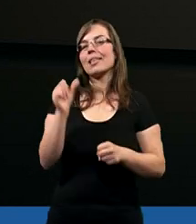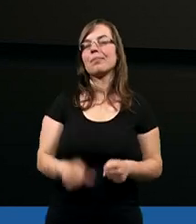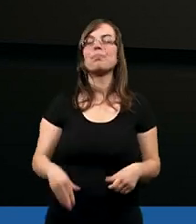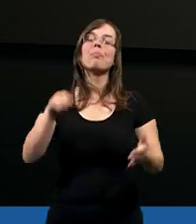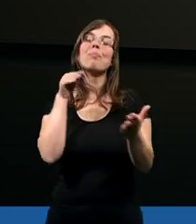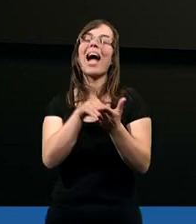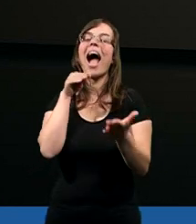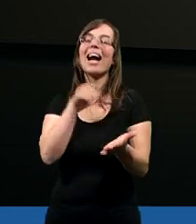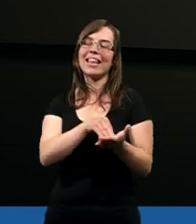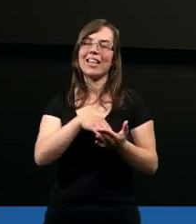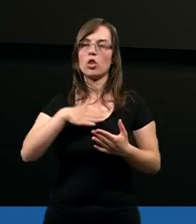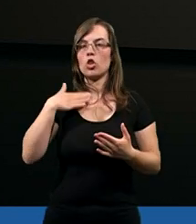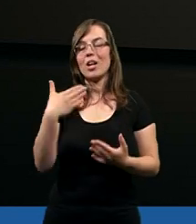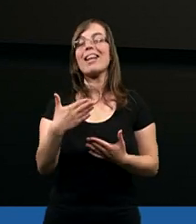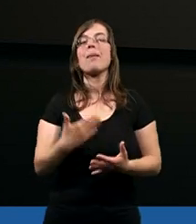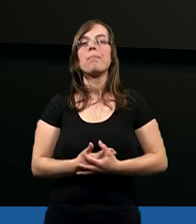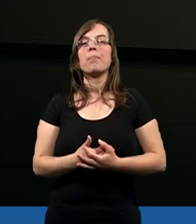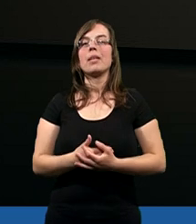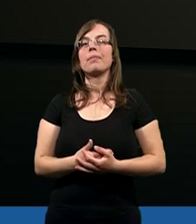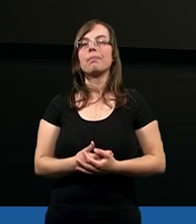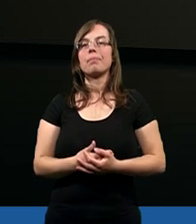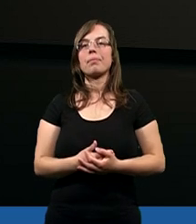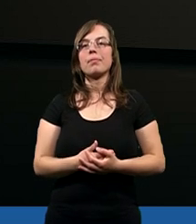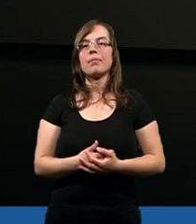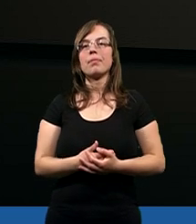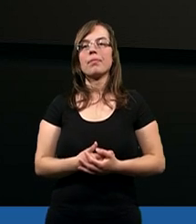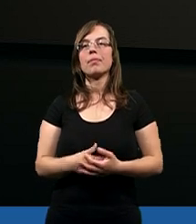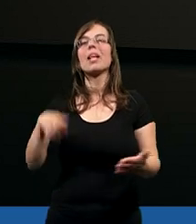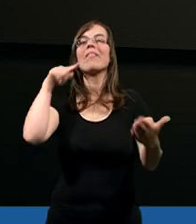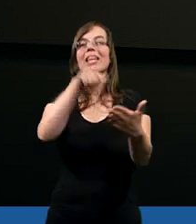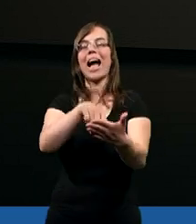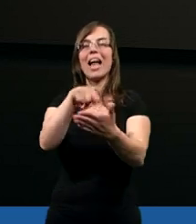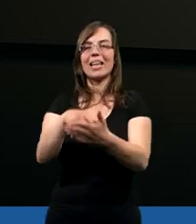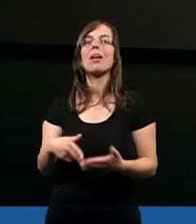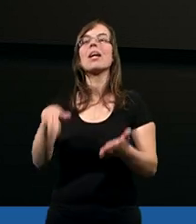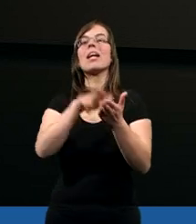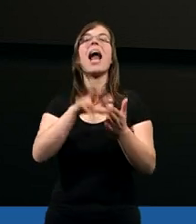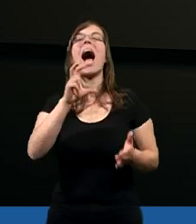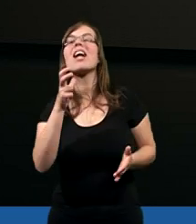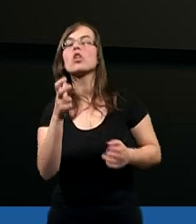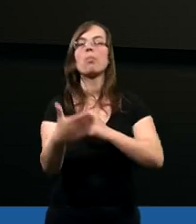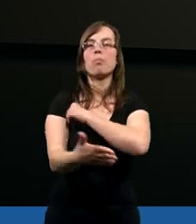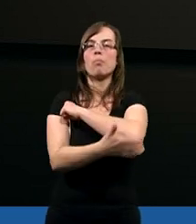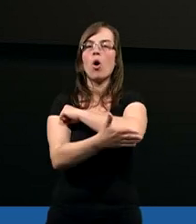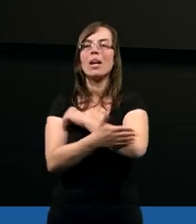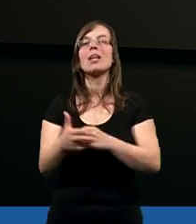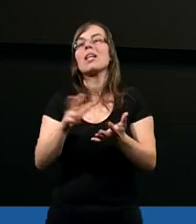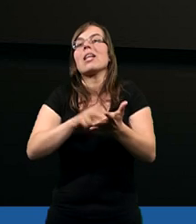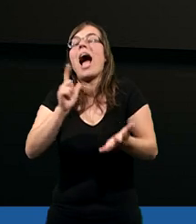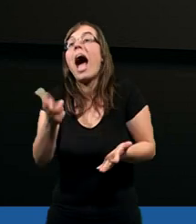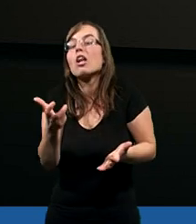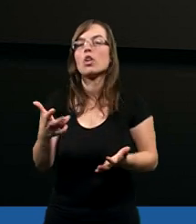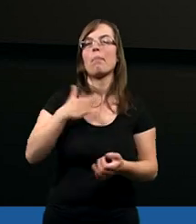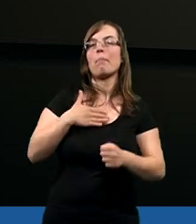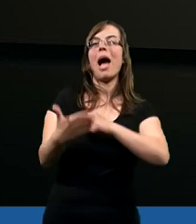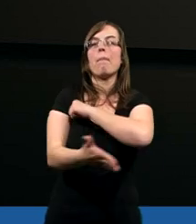praktycznym wskazaniem, na czym polega, czy na